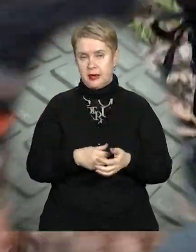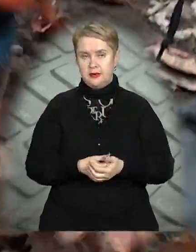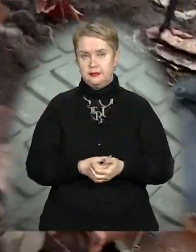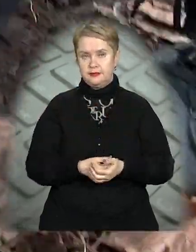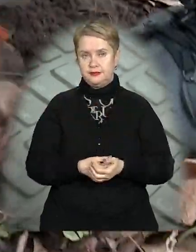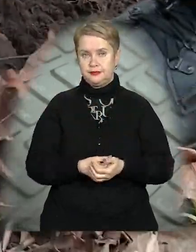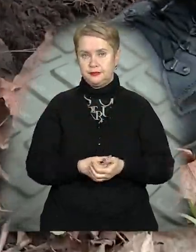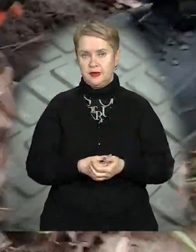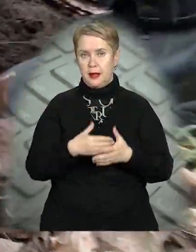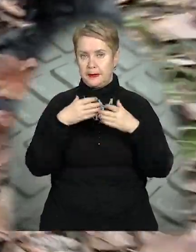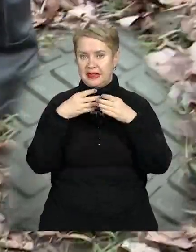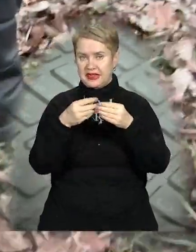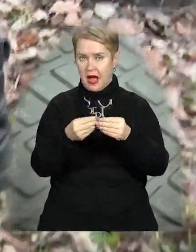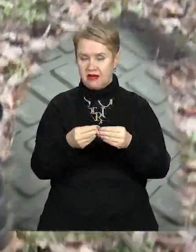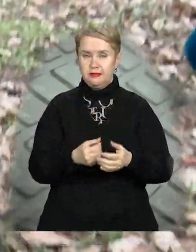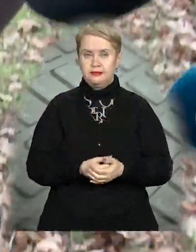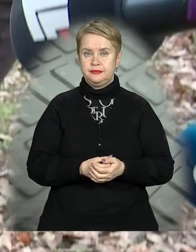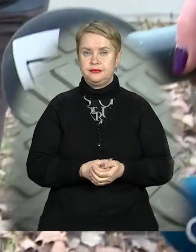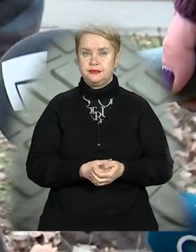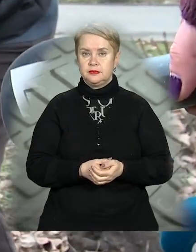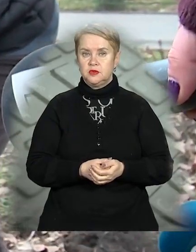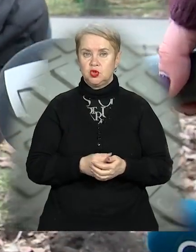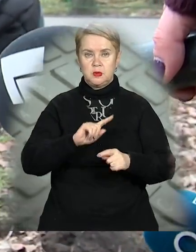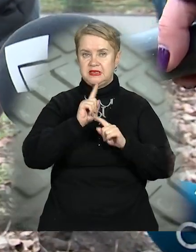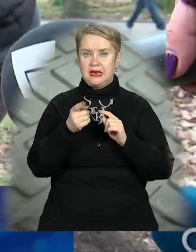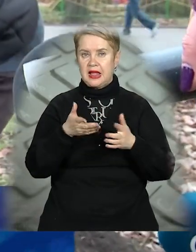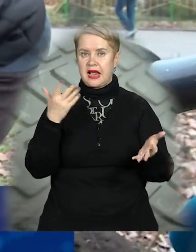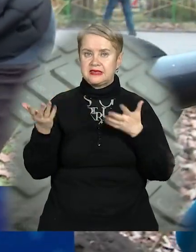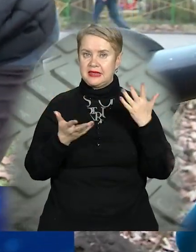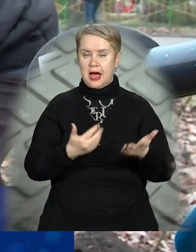придавлюємо, щоб ті не розлетались.